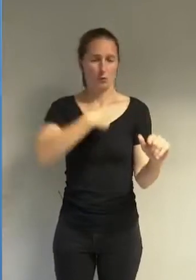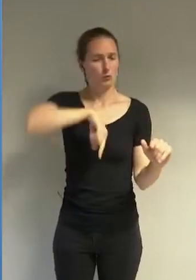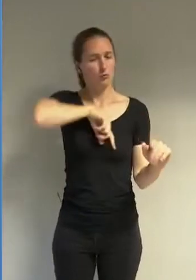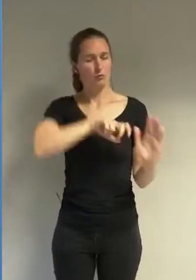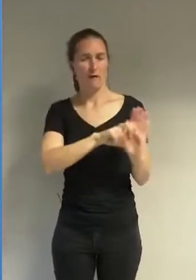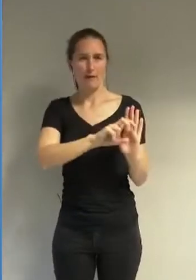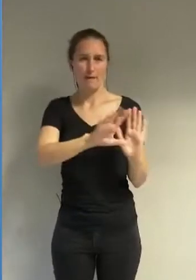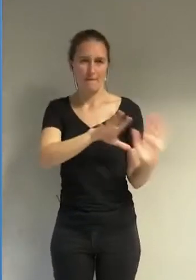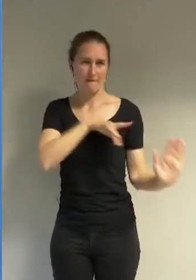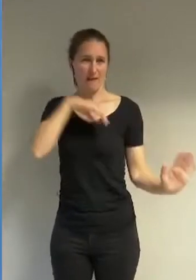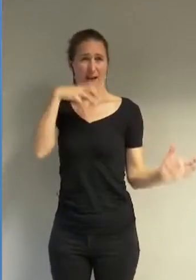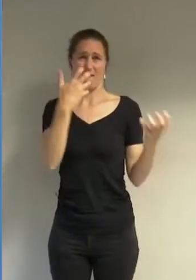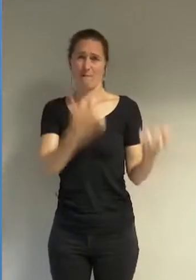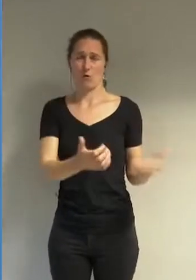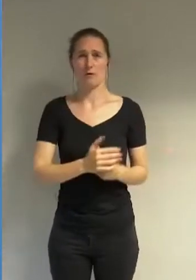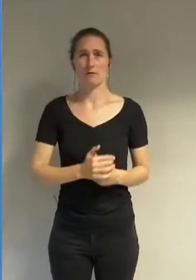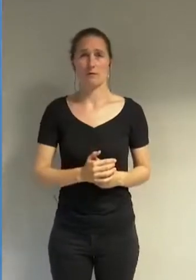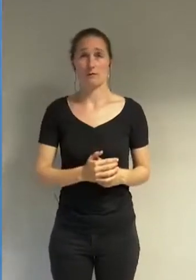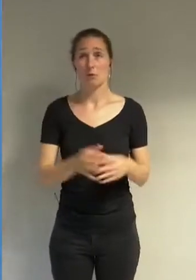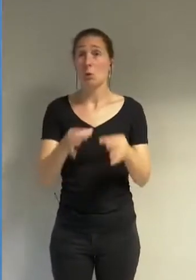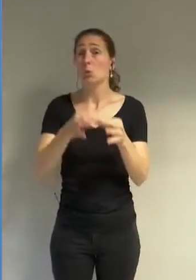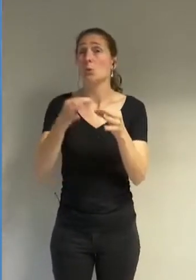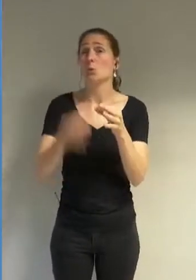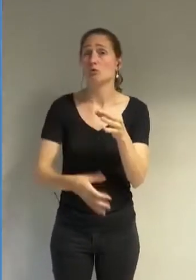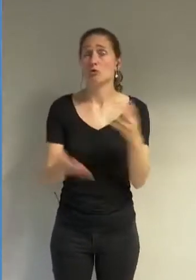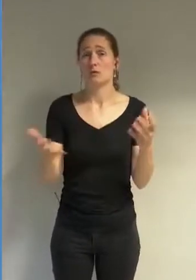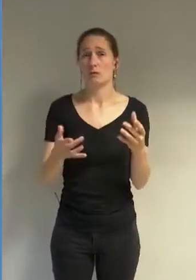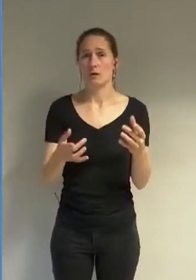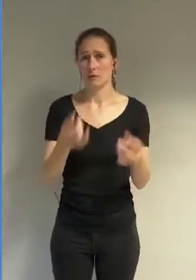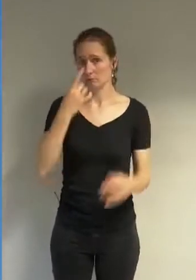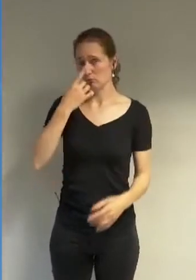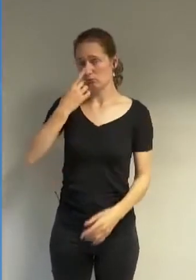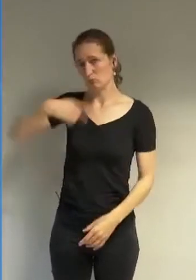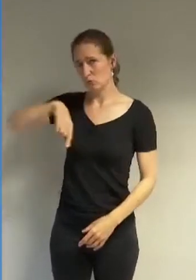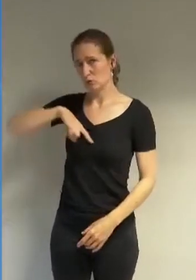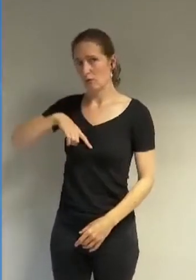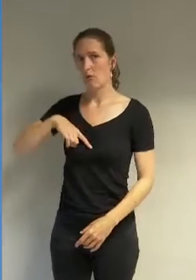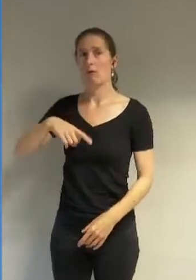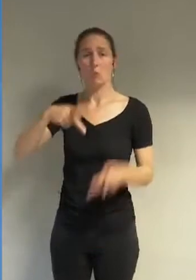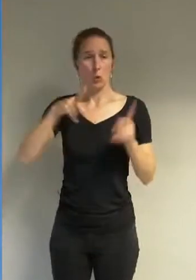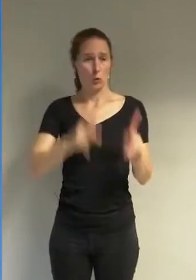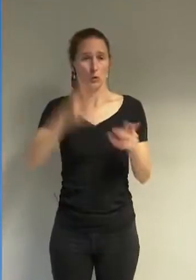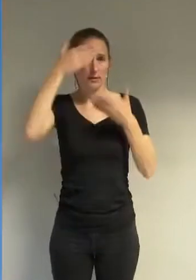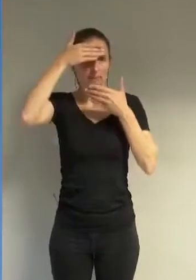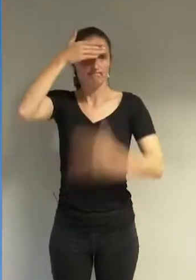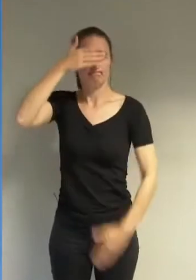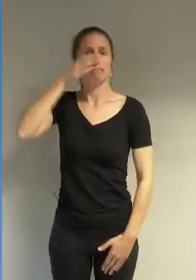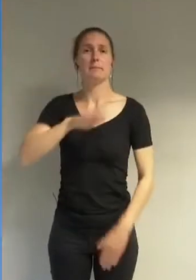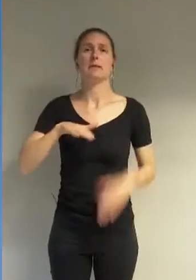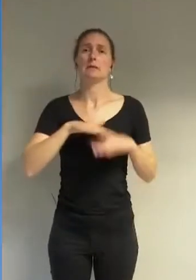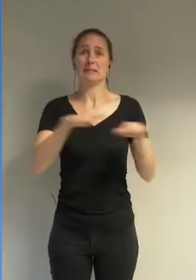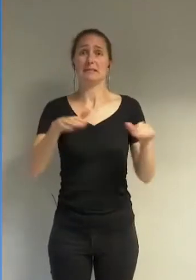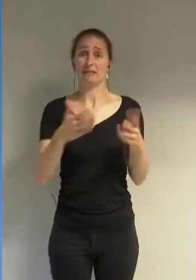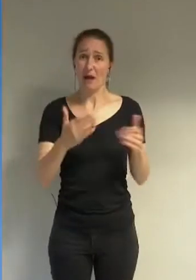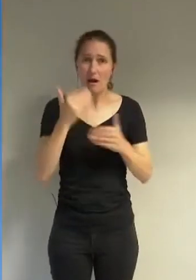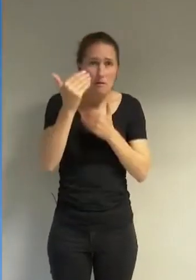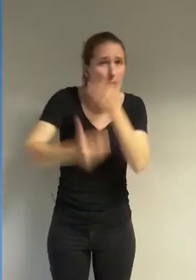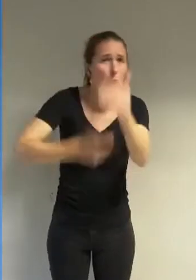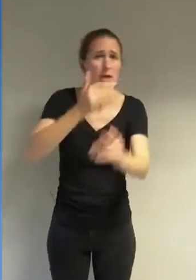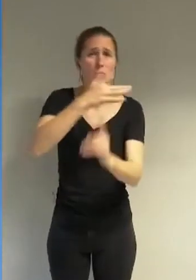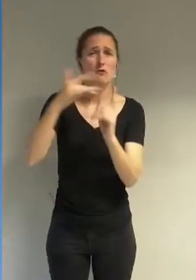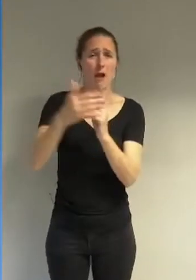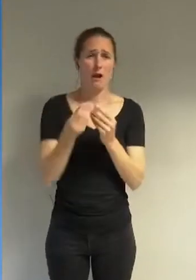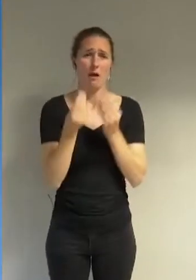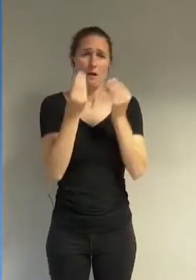'avez compris nous considérons que l'autorisation du burkini n'est ni un progrès social ni un instrument d'égalité et d